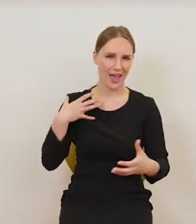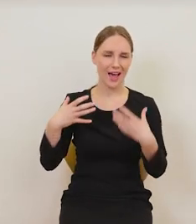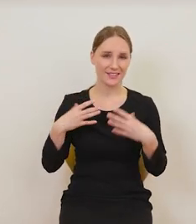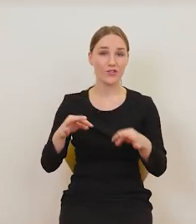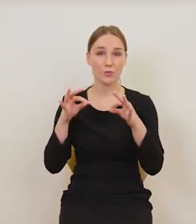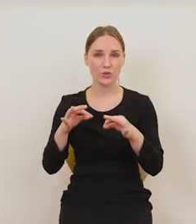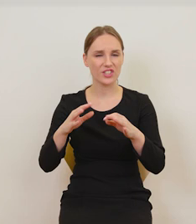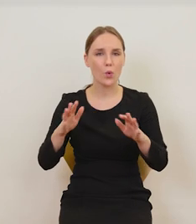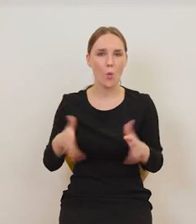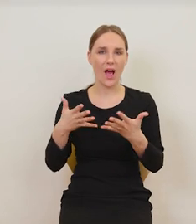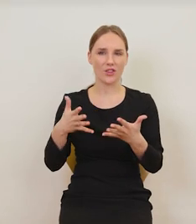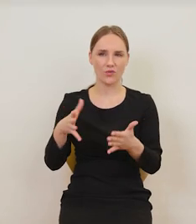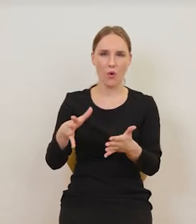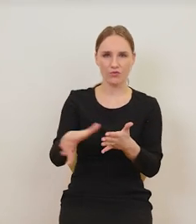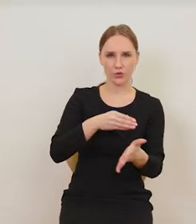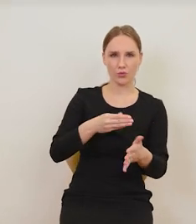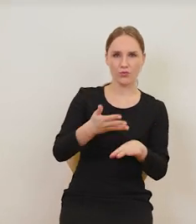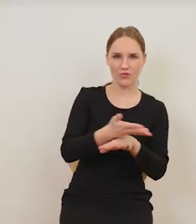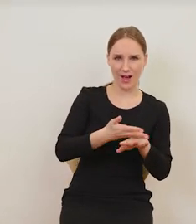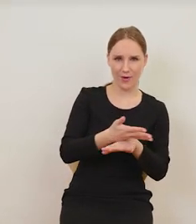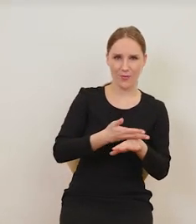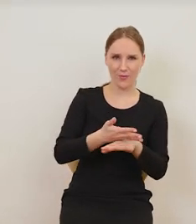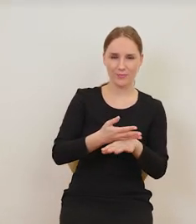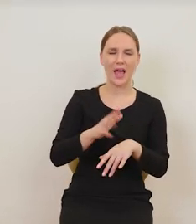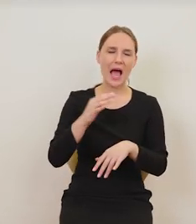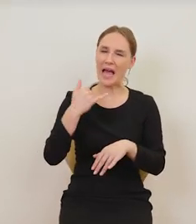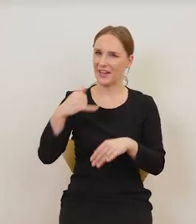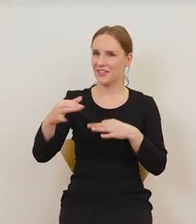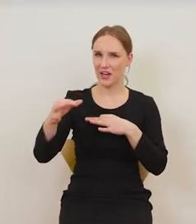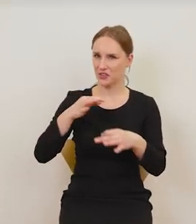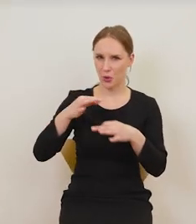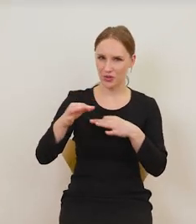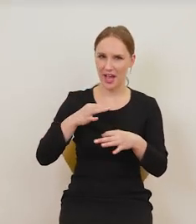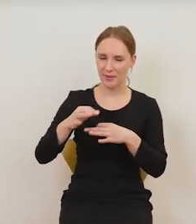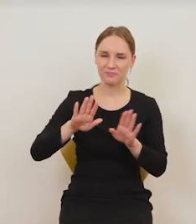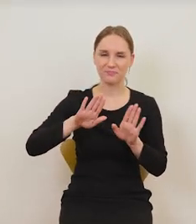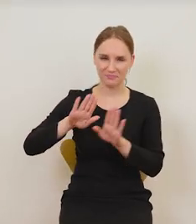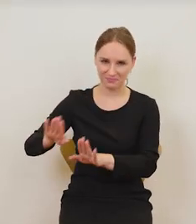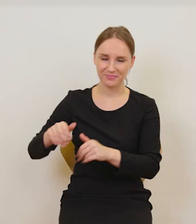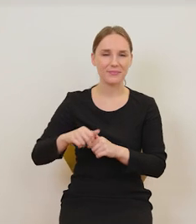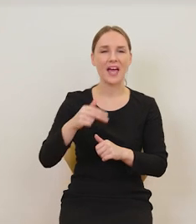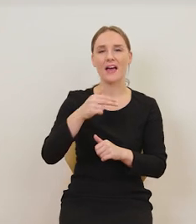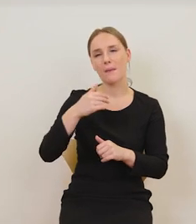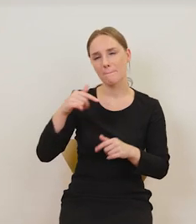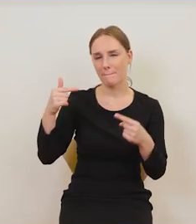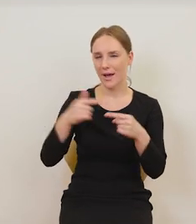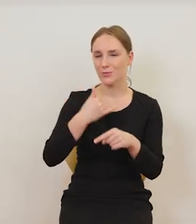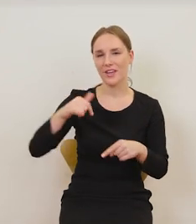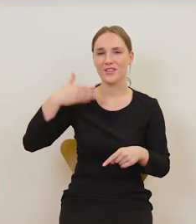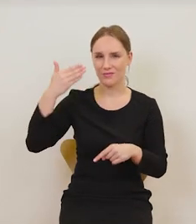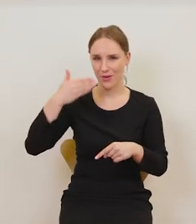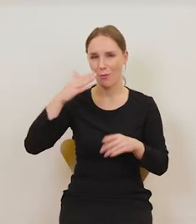stosunkowo łatwo fałszować. To zupełnie inna już historia i temat na inne opowiadanie,